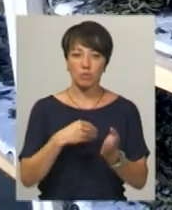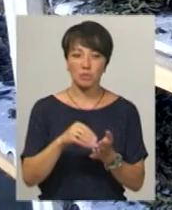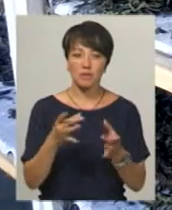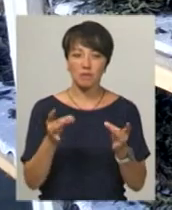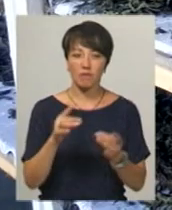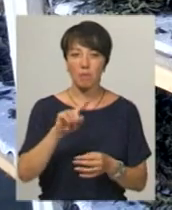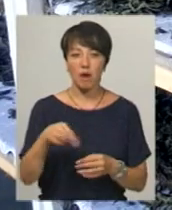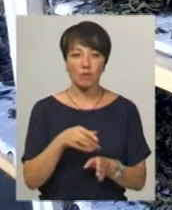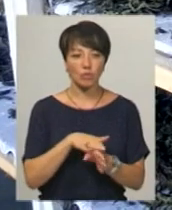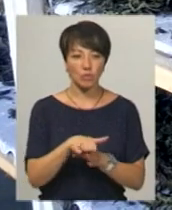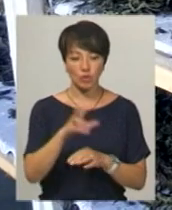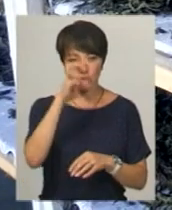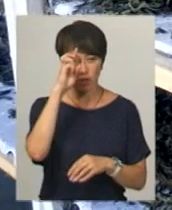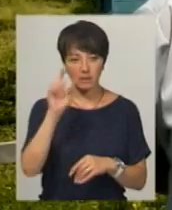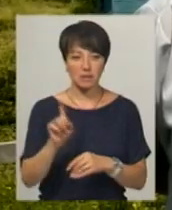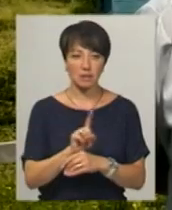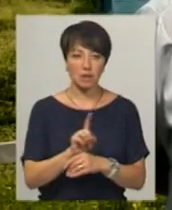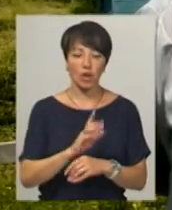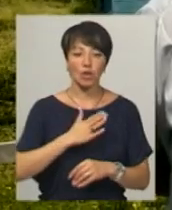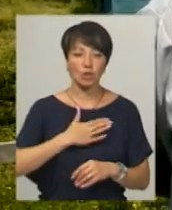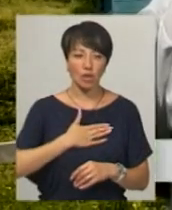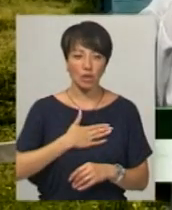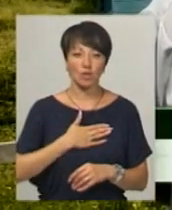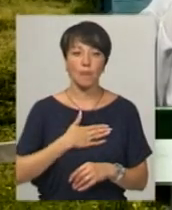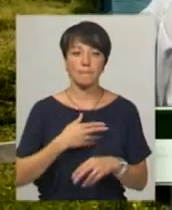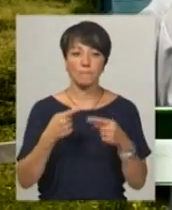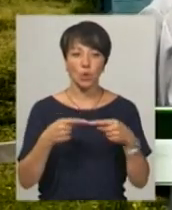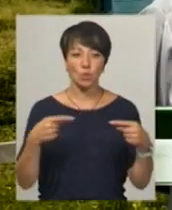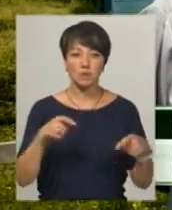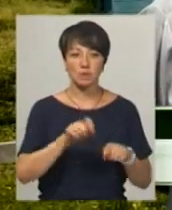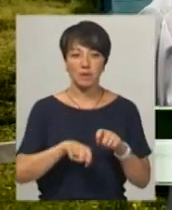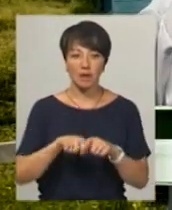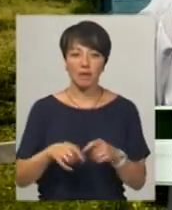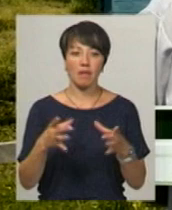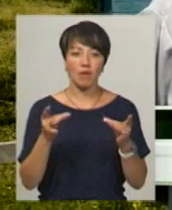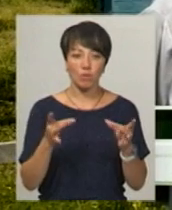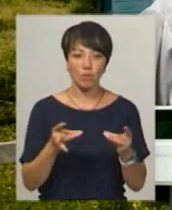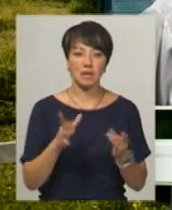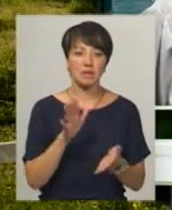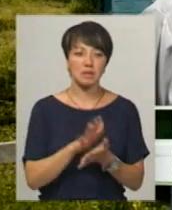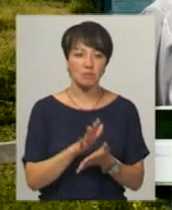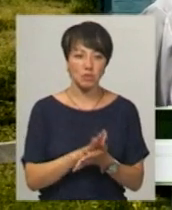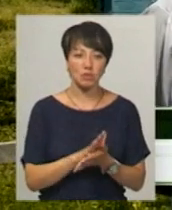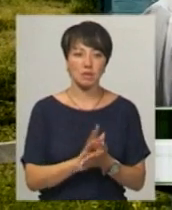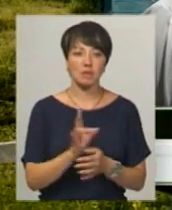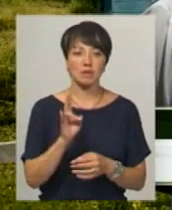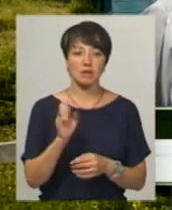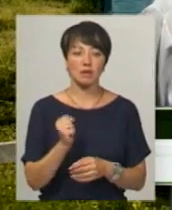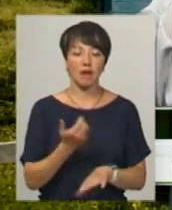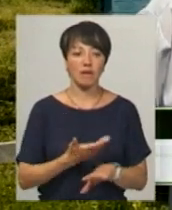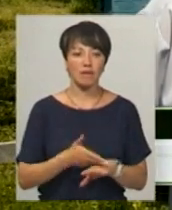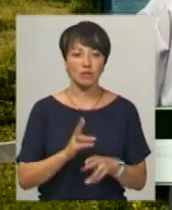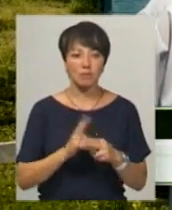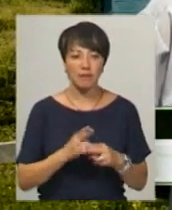сировину, вимагають дотримання державних стандартів. Наша продукція перевіряється на вологість, на засміченість, на важкі